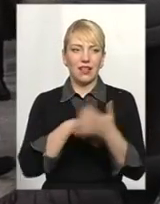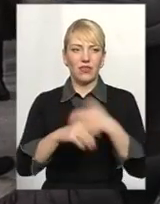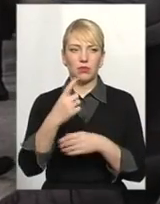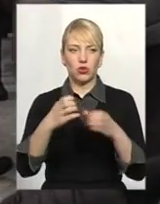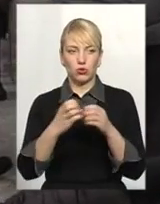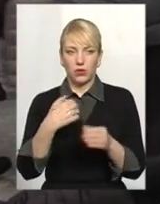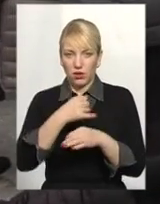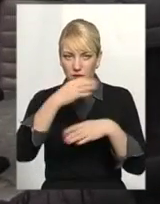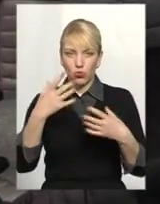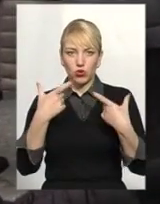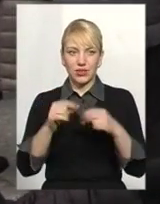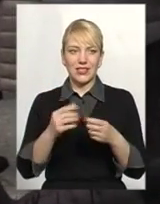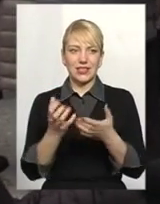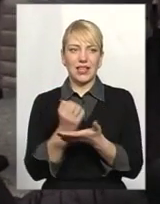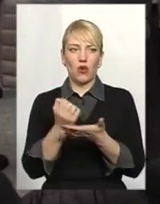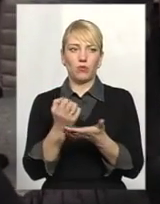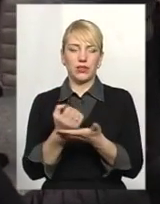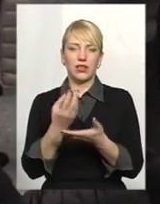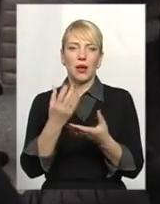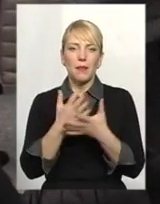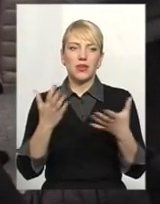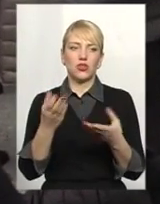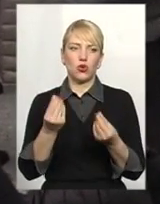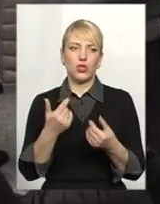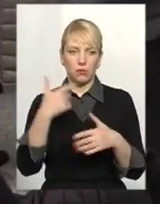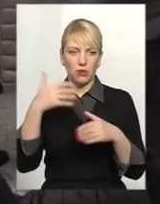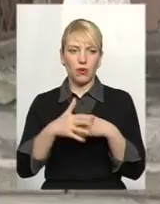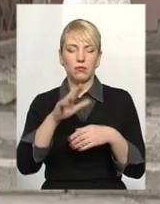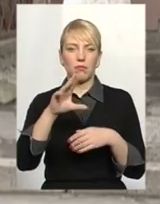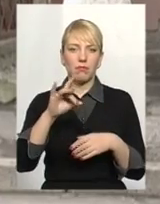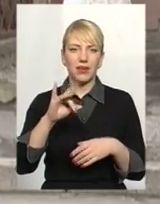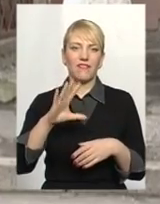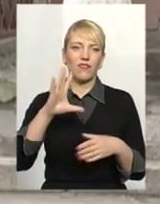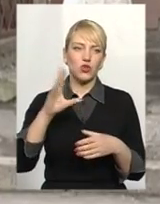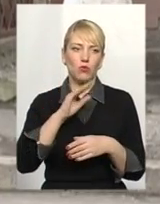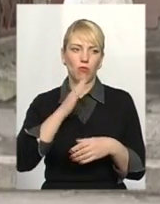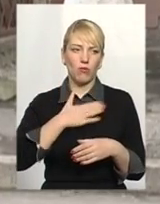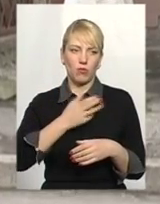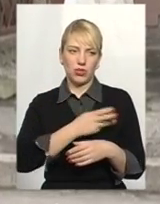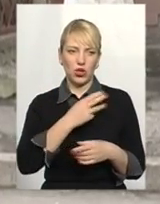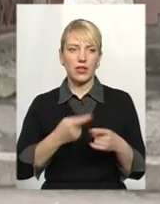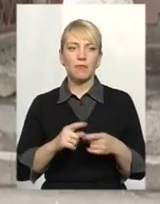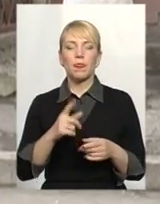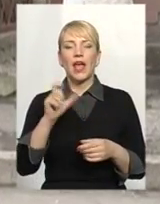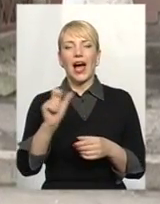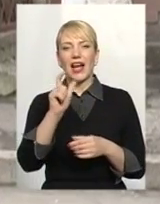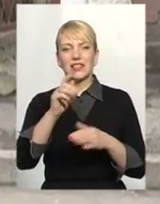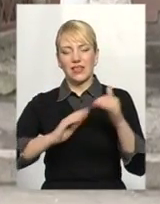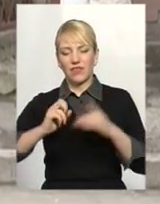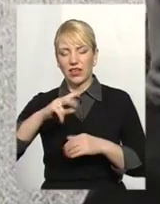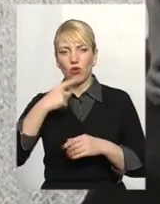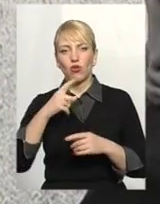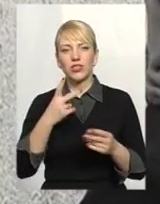Я не можу десь заробити більше грошей. Понимаєте, при цьому моєму бажанні. Газівники розповідають, встановлення лічильника – це вимога